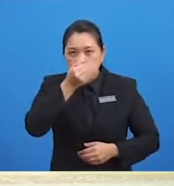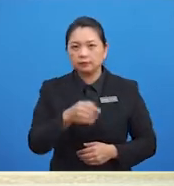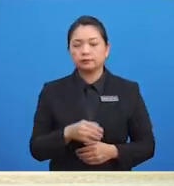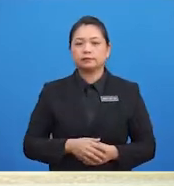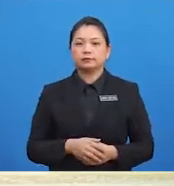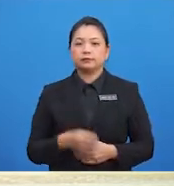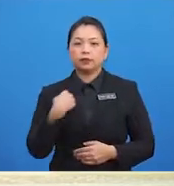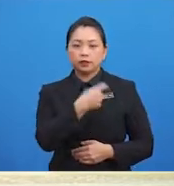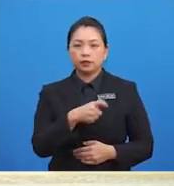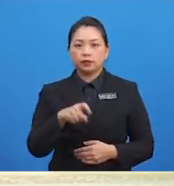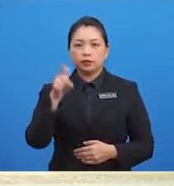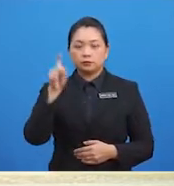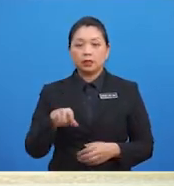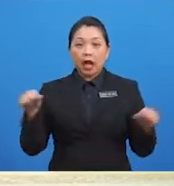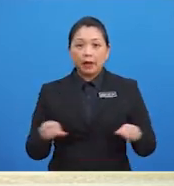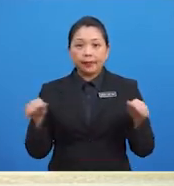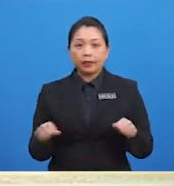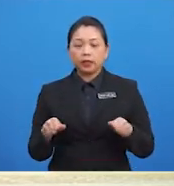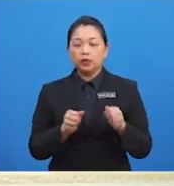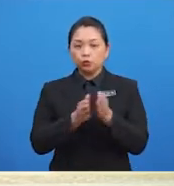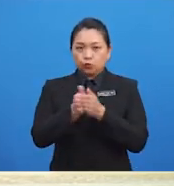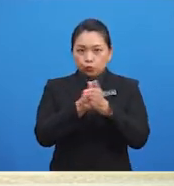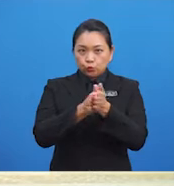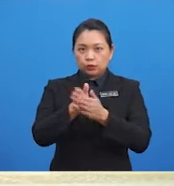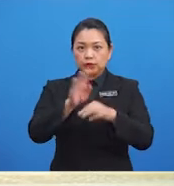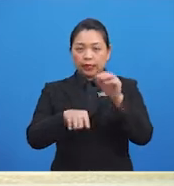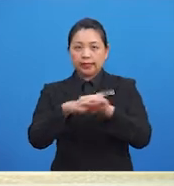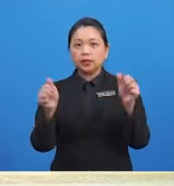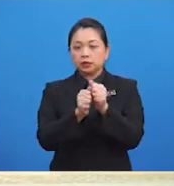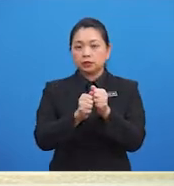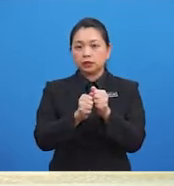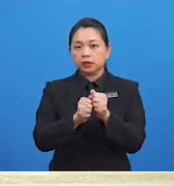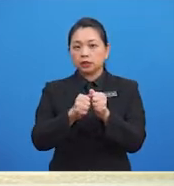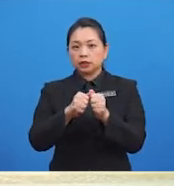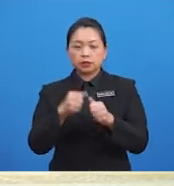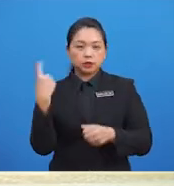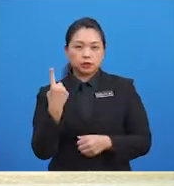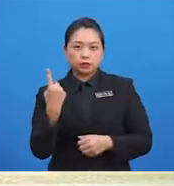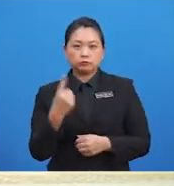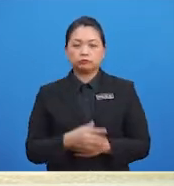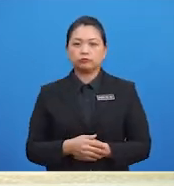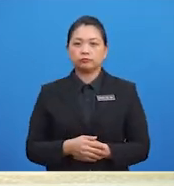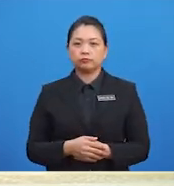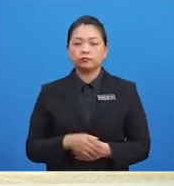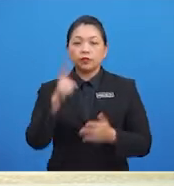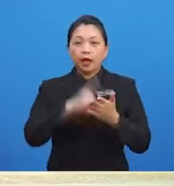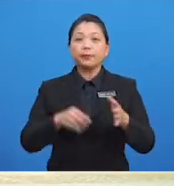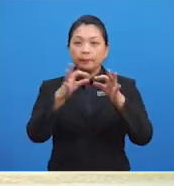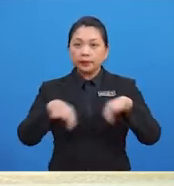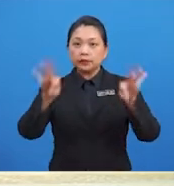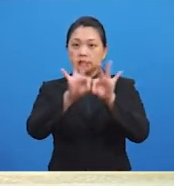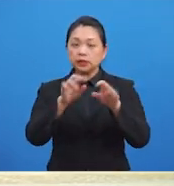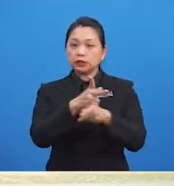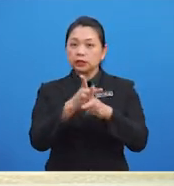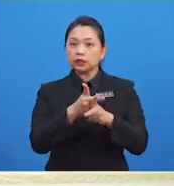Kita juga harus mengamalkan amalan cuci tangan dengan kerap Apakah kepentingan menjaga